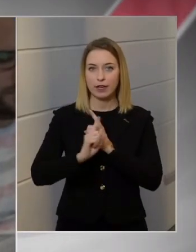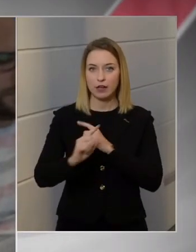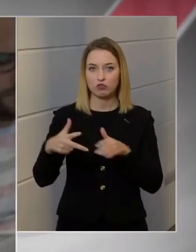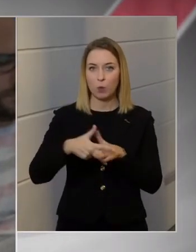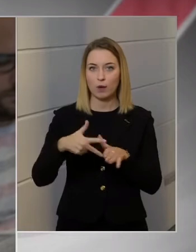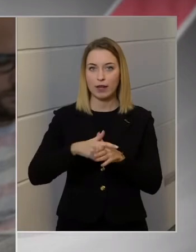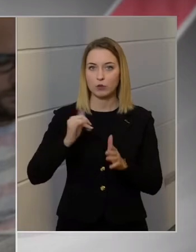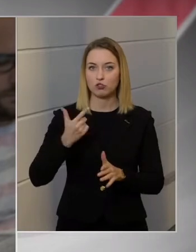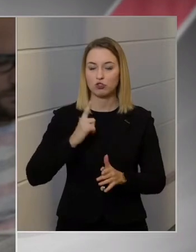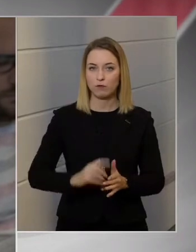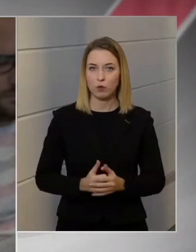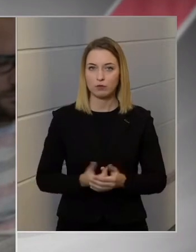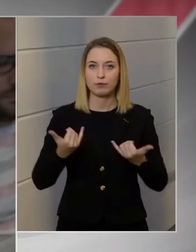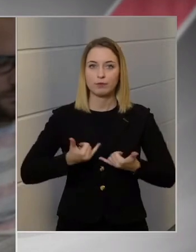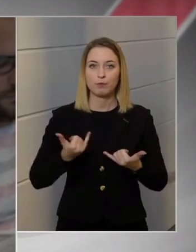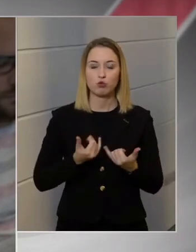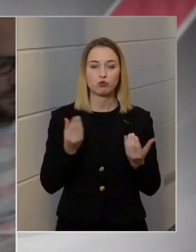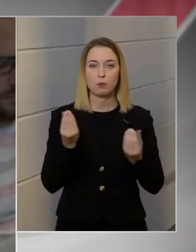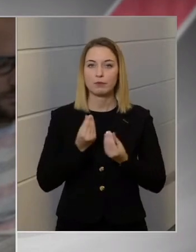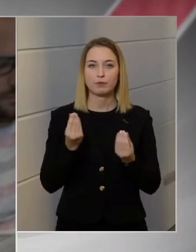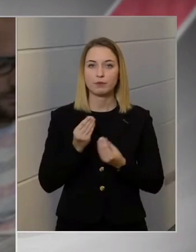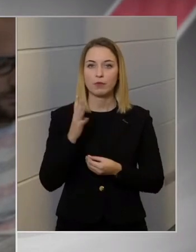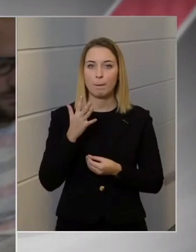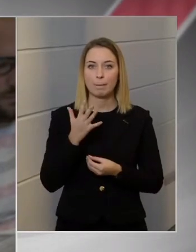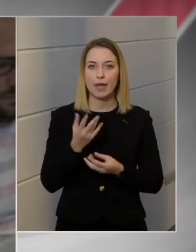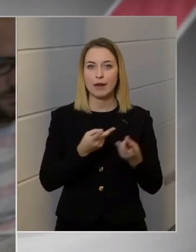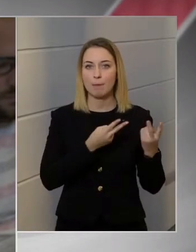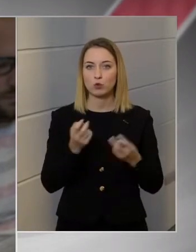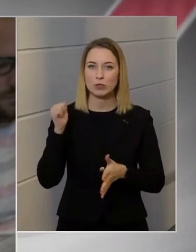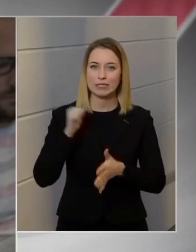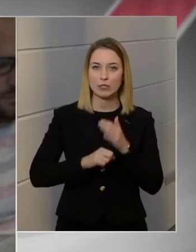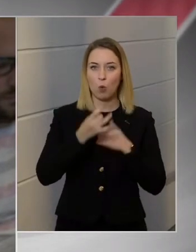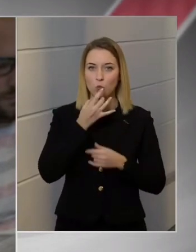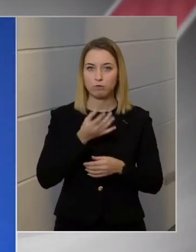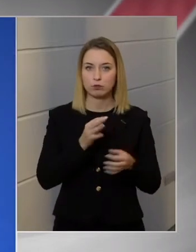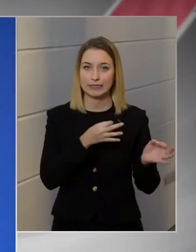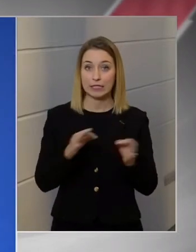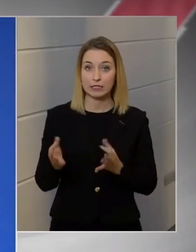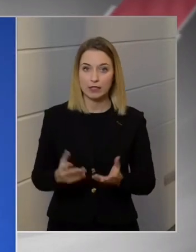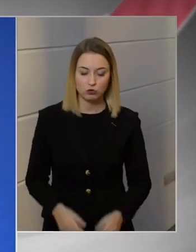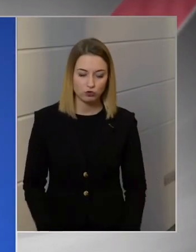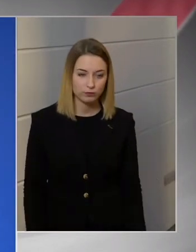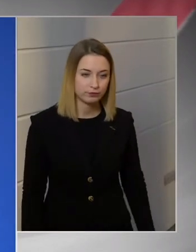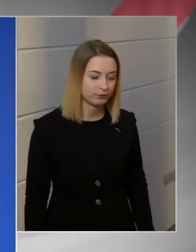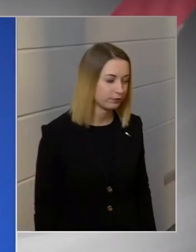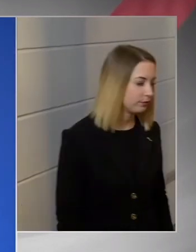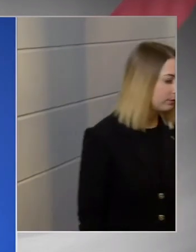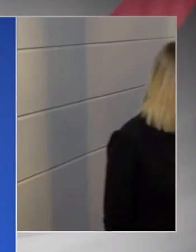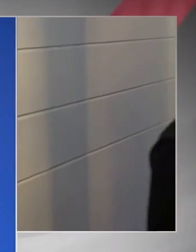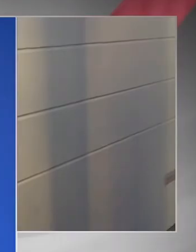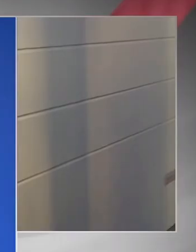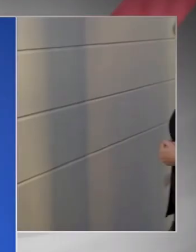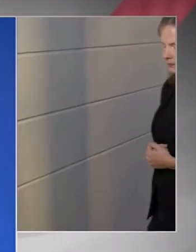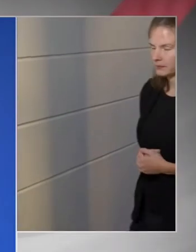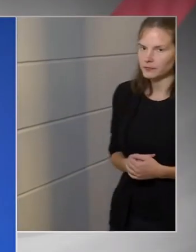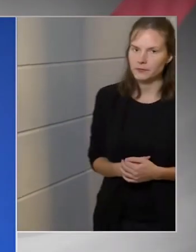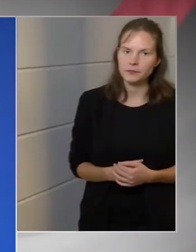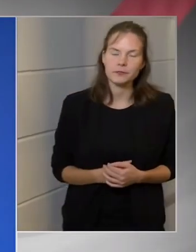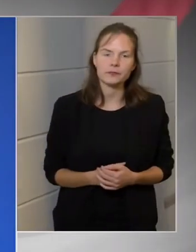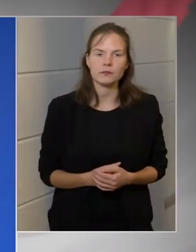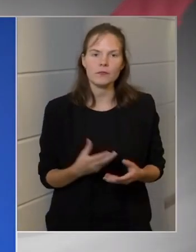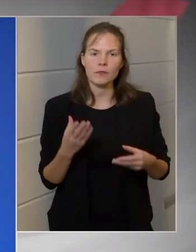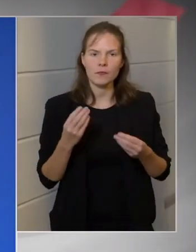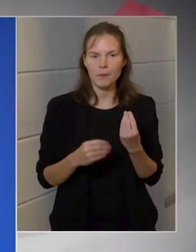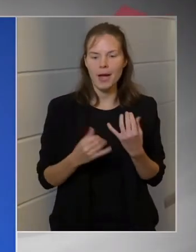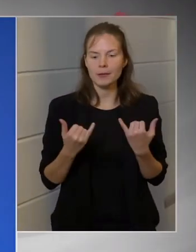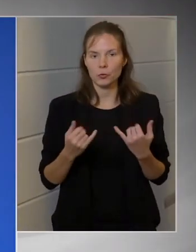korlátozás is volt. Most miért nem hoztak szigorúbb intézkedéseket? Azért, mert most velünk van a vírus